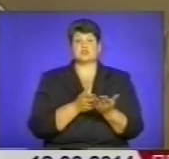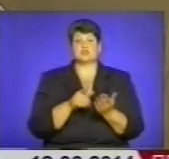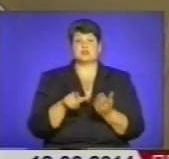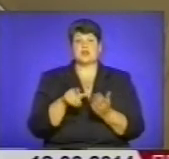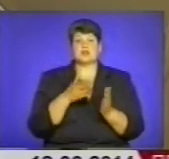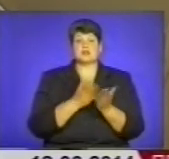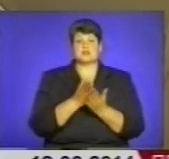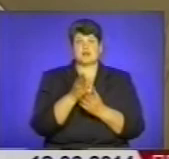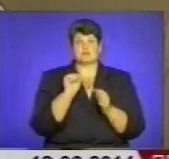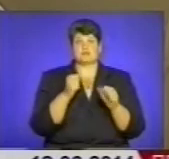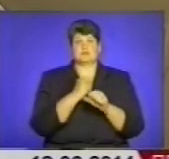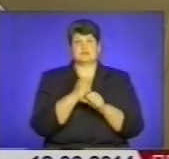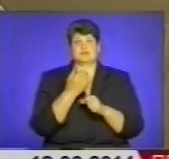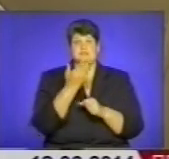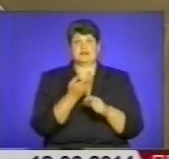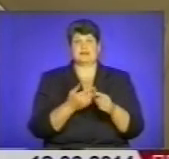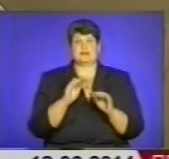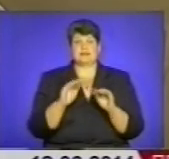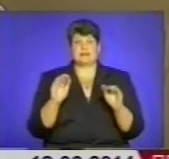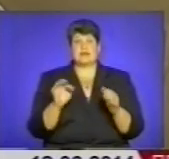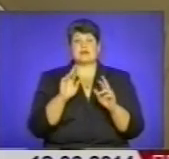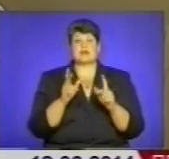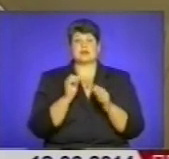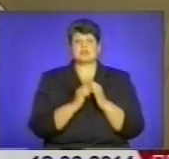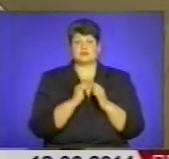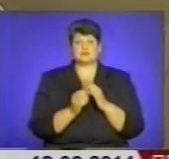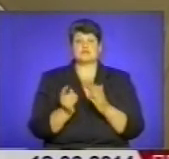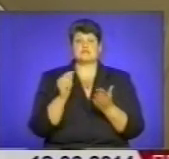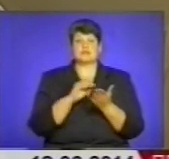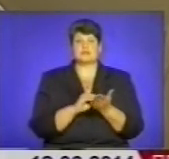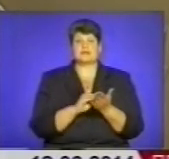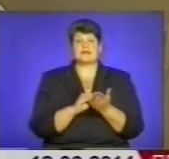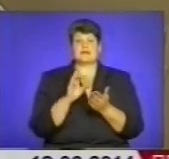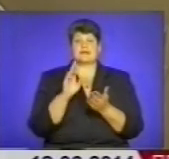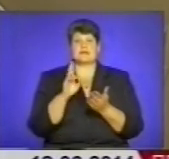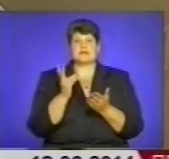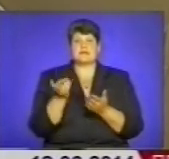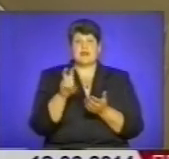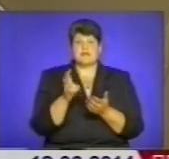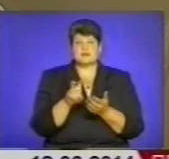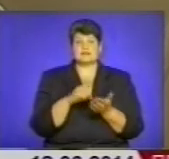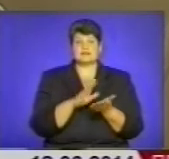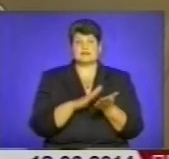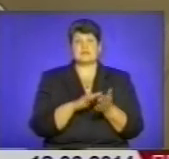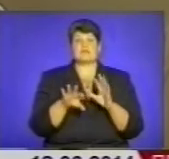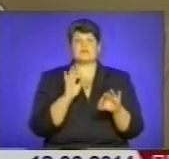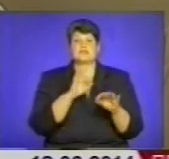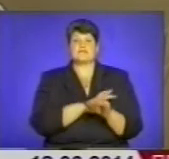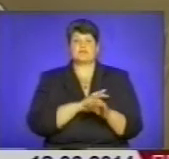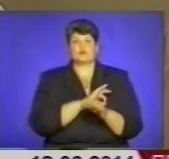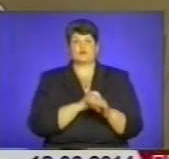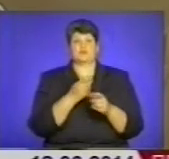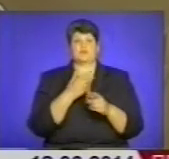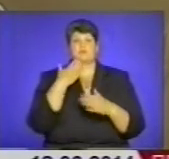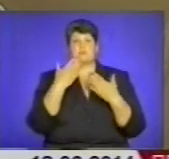можна працювати з даною дитиною. Як часто встановлювати явки на реєстрацію, як з нею обирати виховну роботу, які бесіди